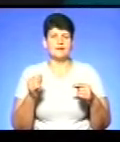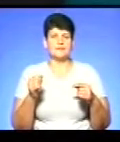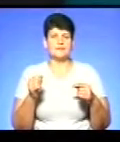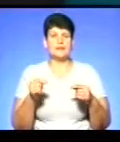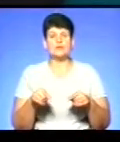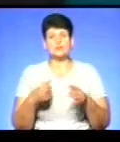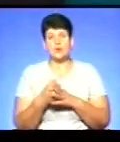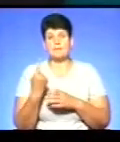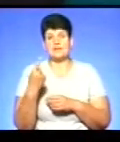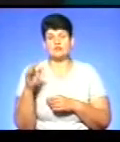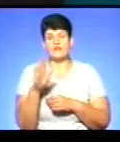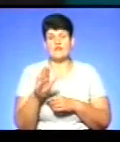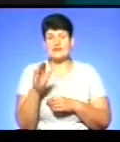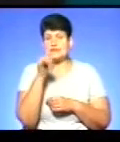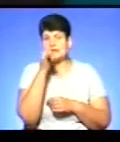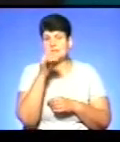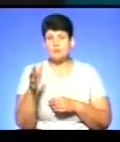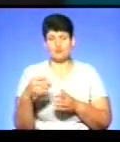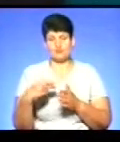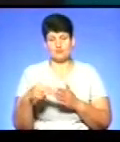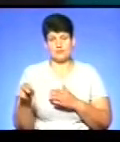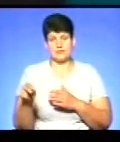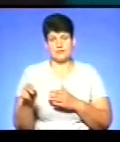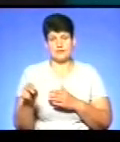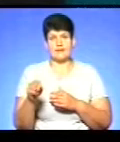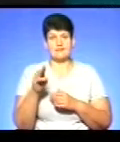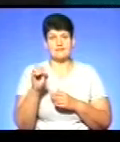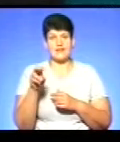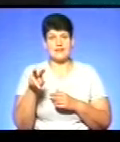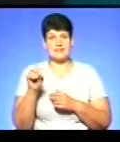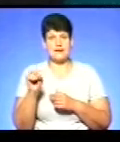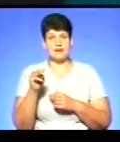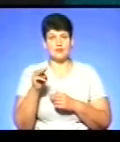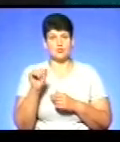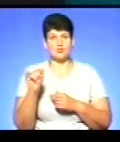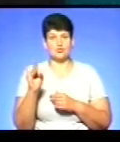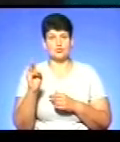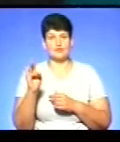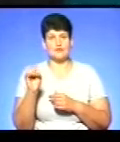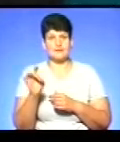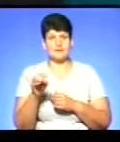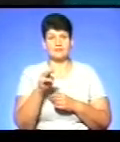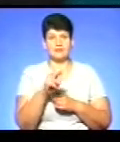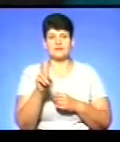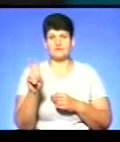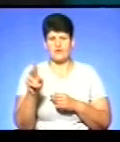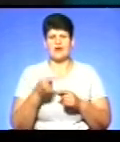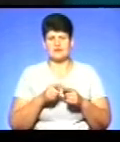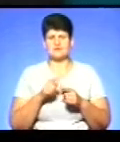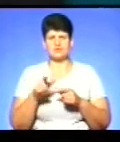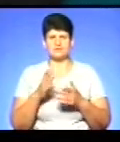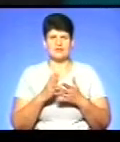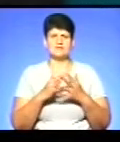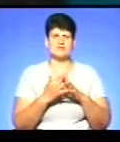вересня, чи до першого вересня, не зможуть придбати телетюнери Т2. А такі люди є, особливо десь в сільській